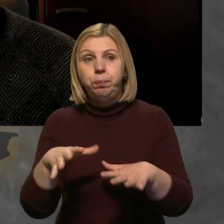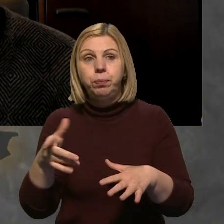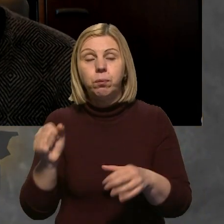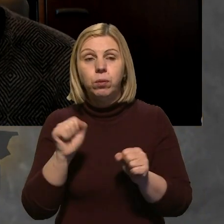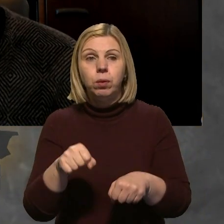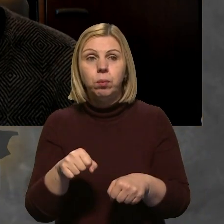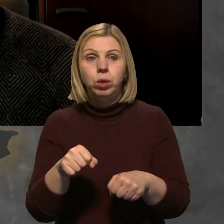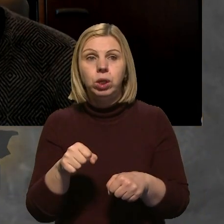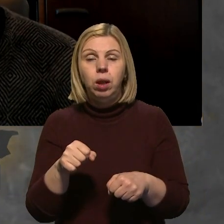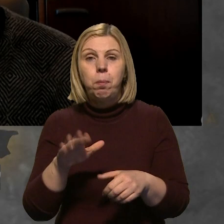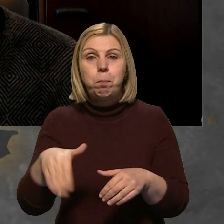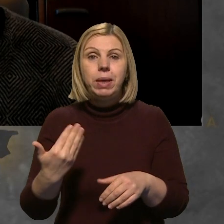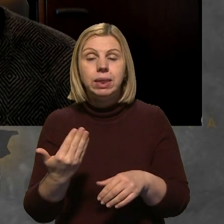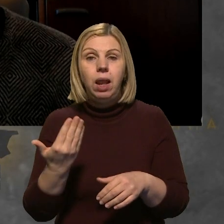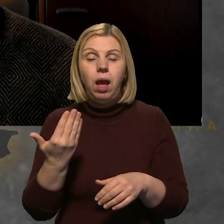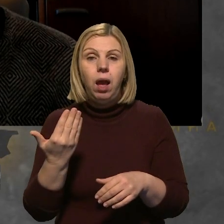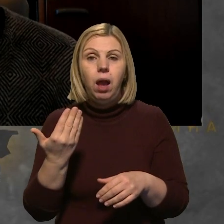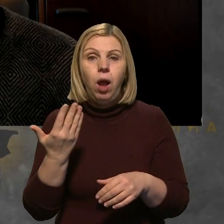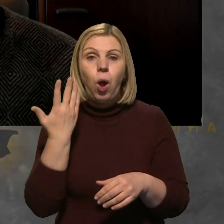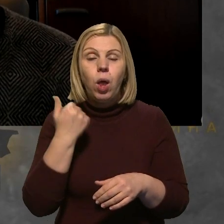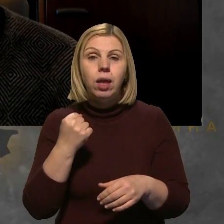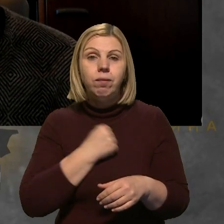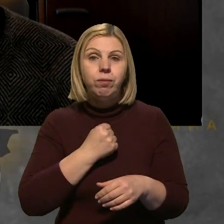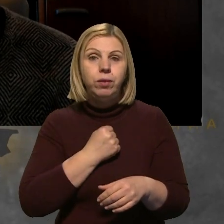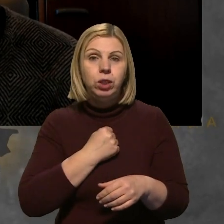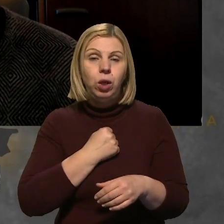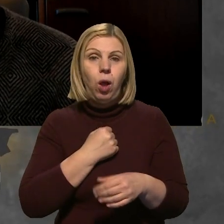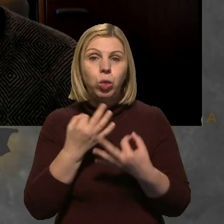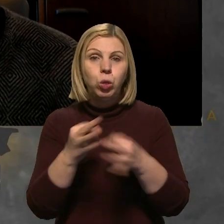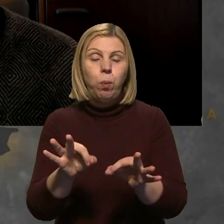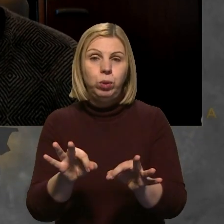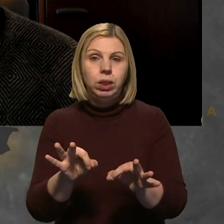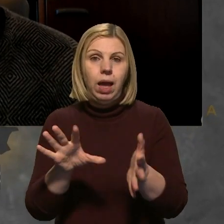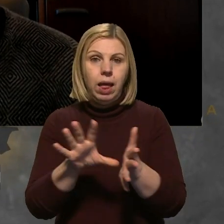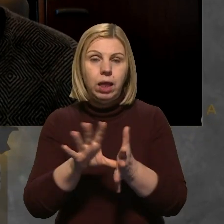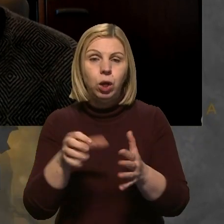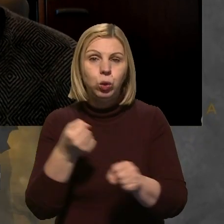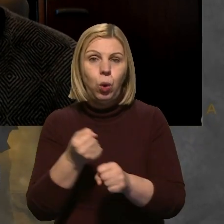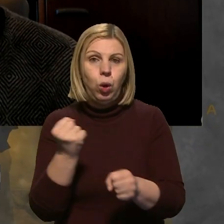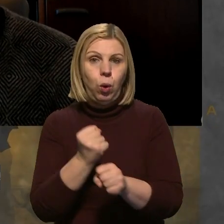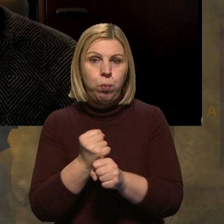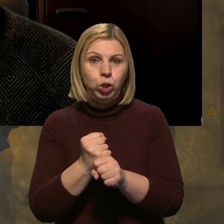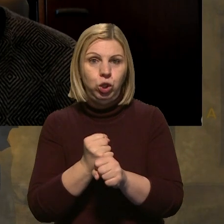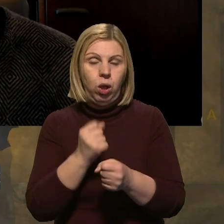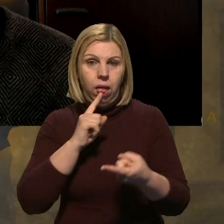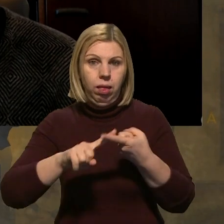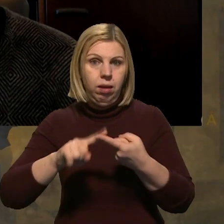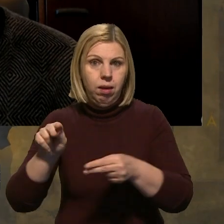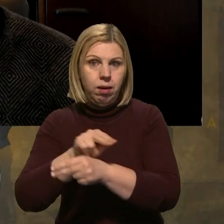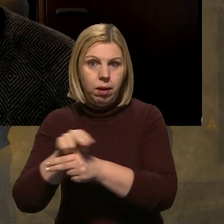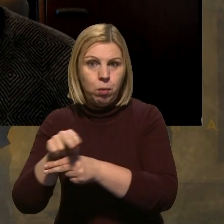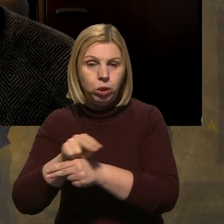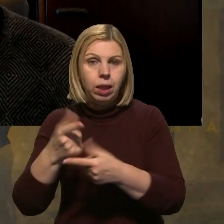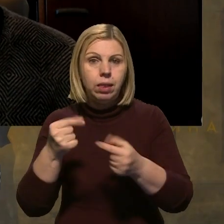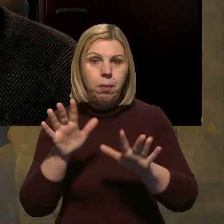можливе після того, як військові допускають енергетиків до робочого місця, до того